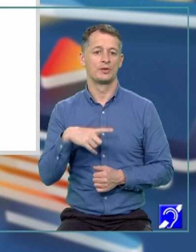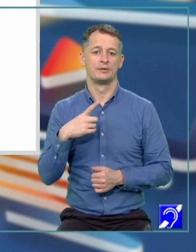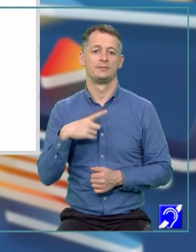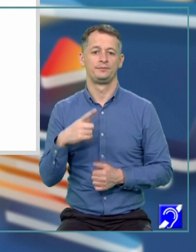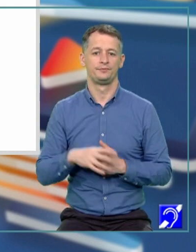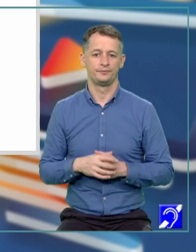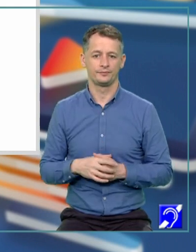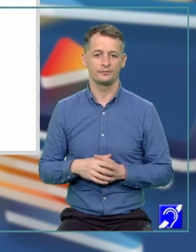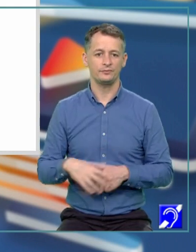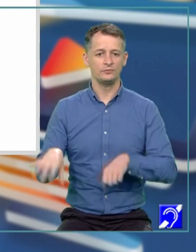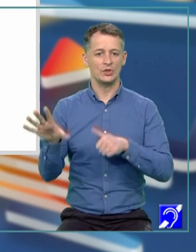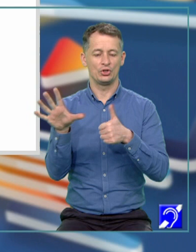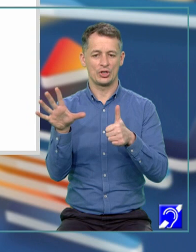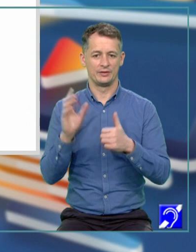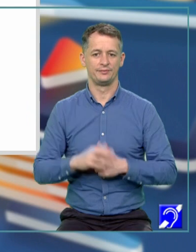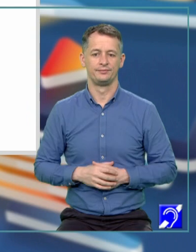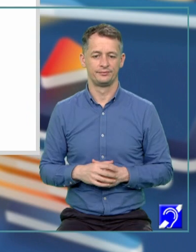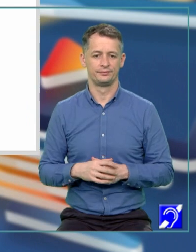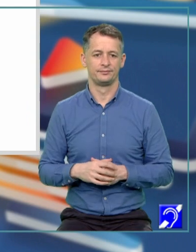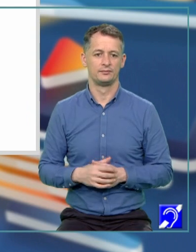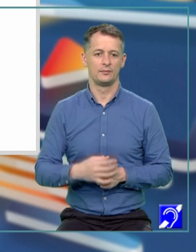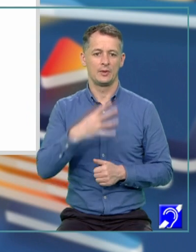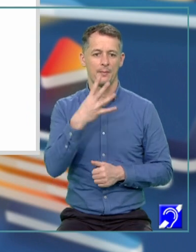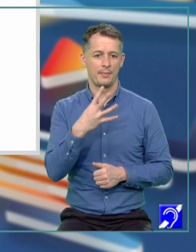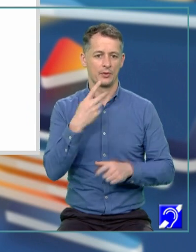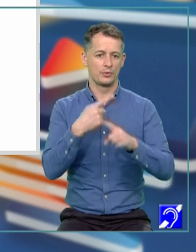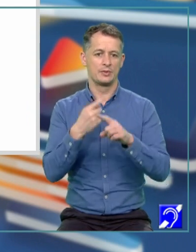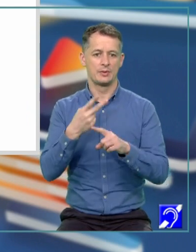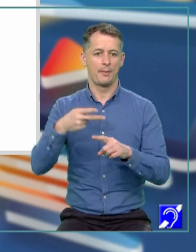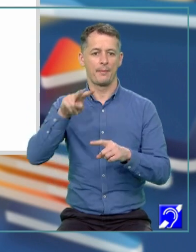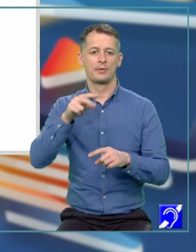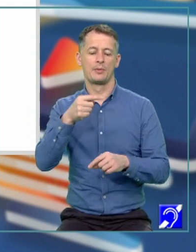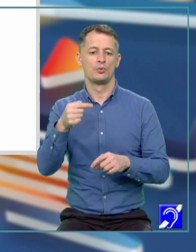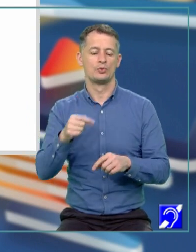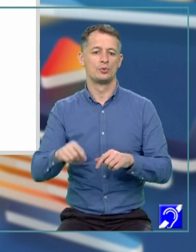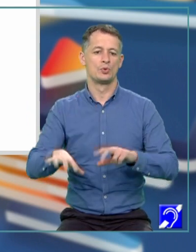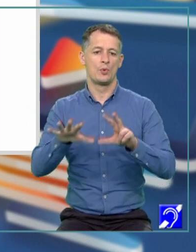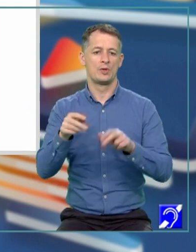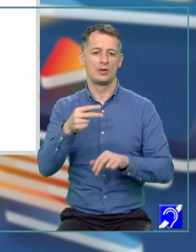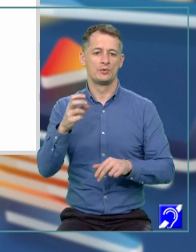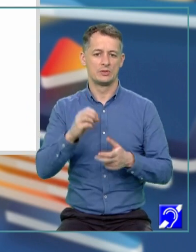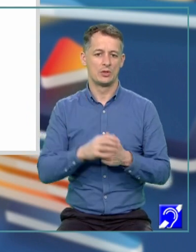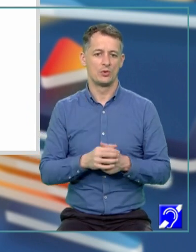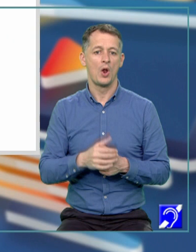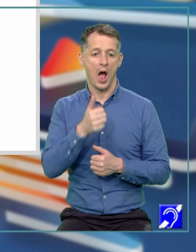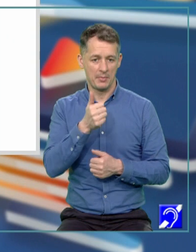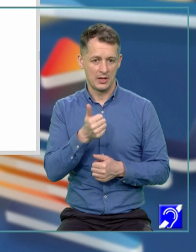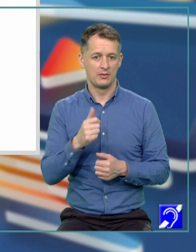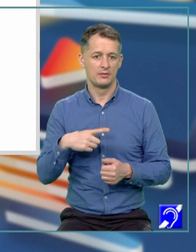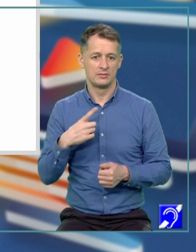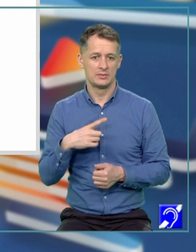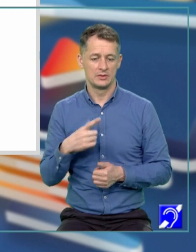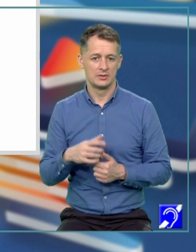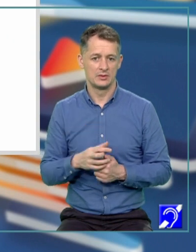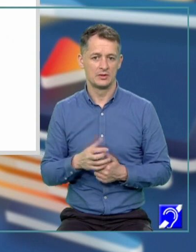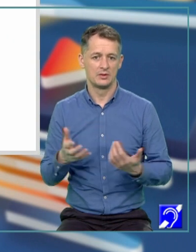6. 4X pătrat minus 8 este egal cu 0, coeficientul A mic va fi, evident, cel